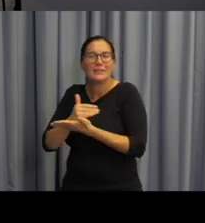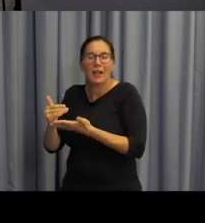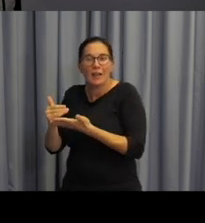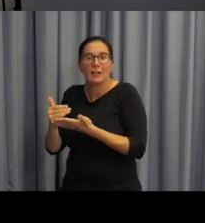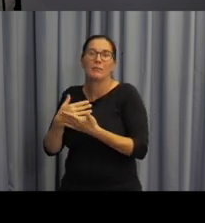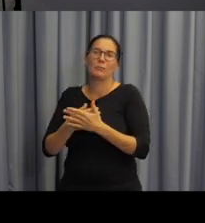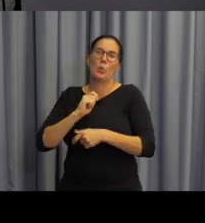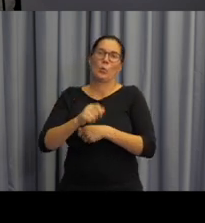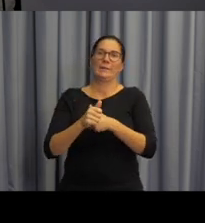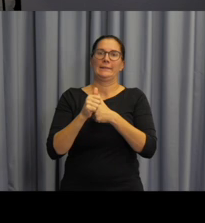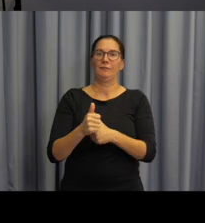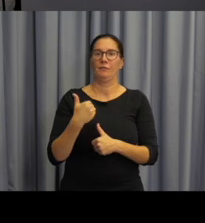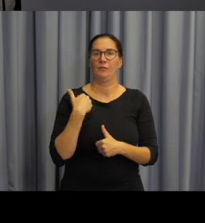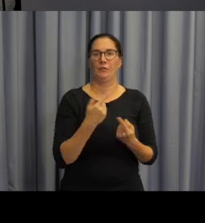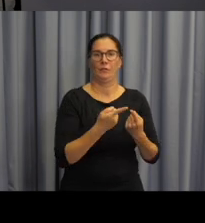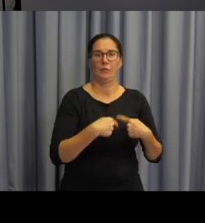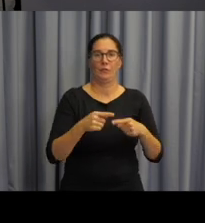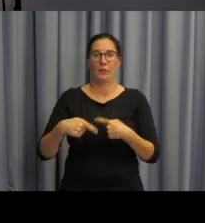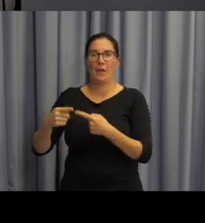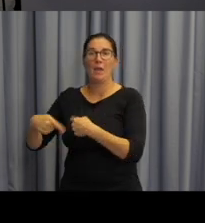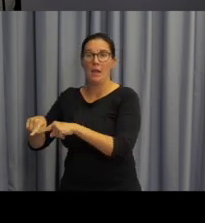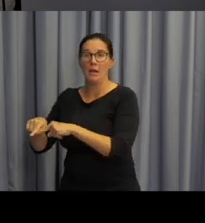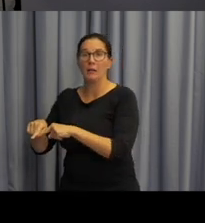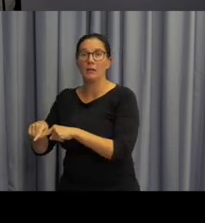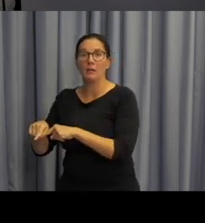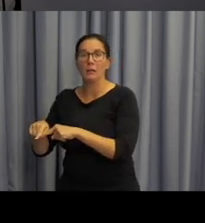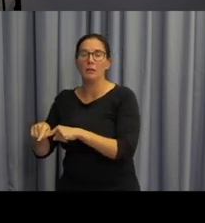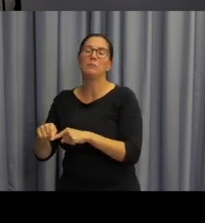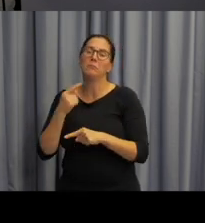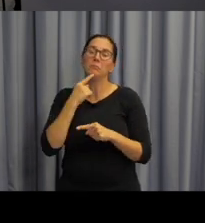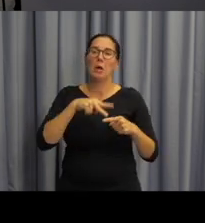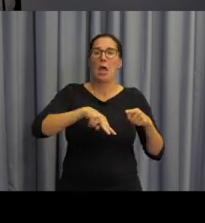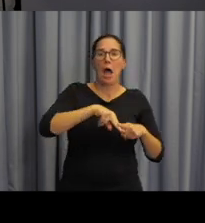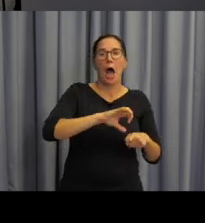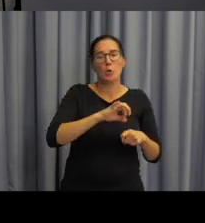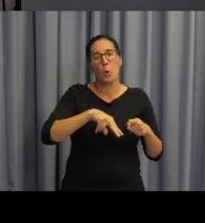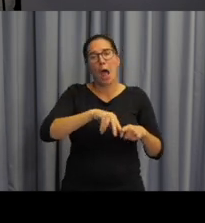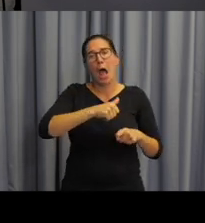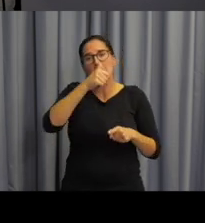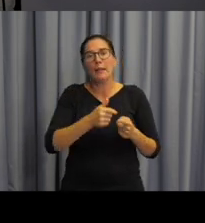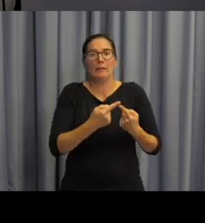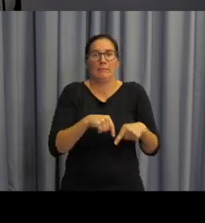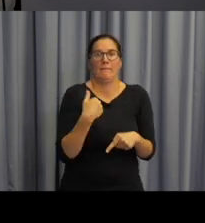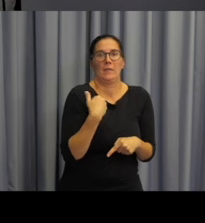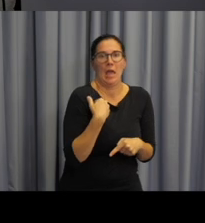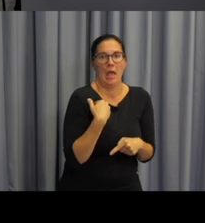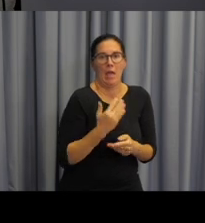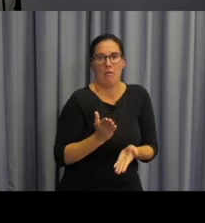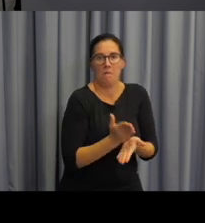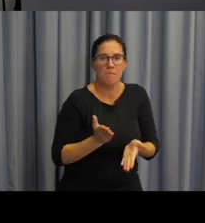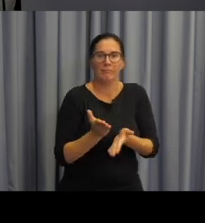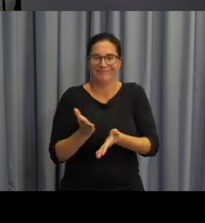zhruba věkové období, které budeme každé té úrovni pokročilosti v českém jazyce